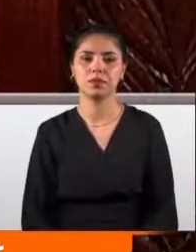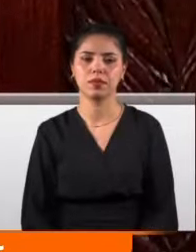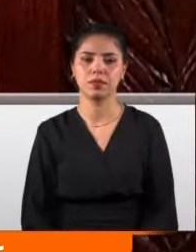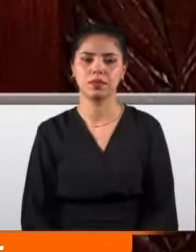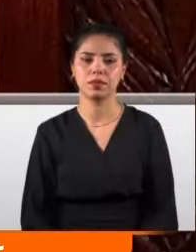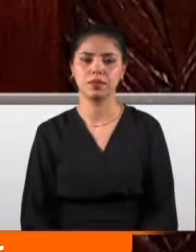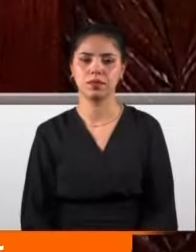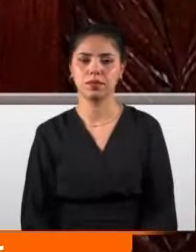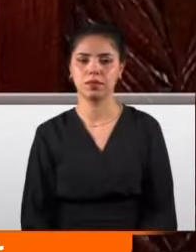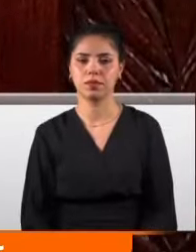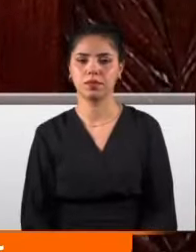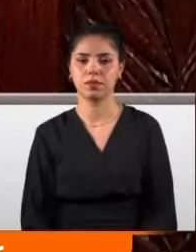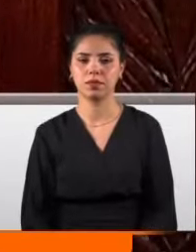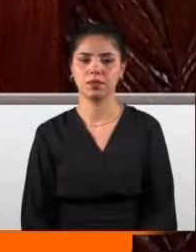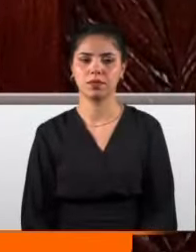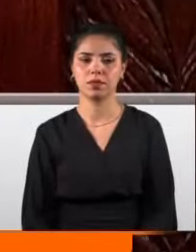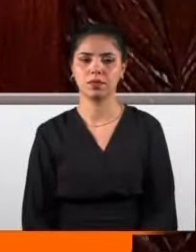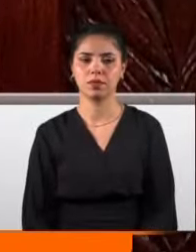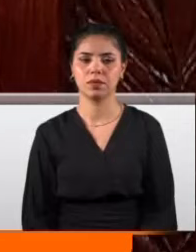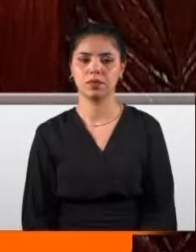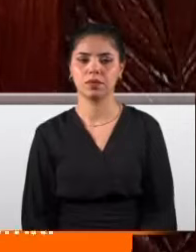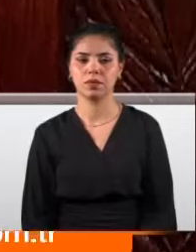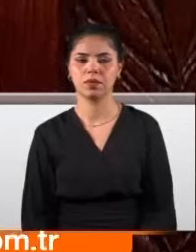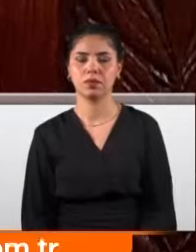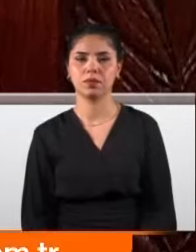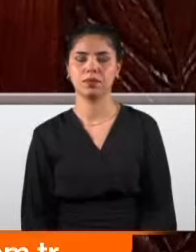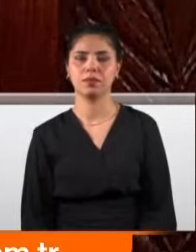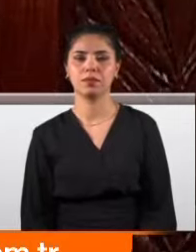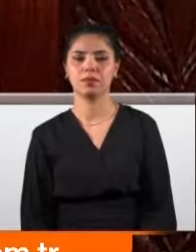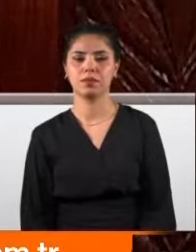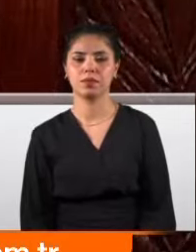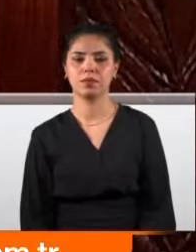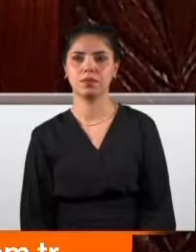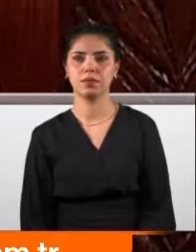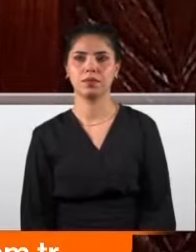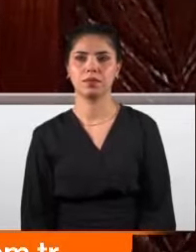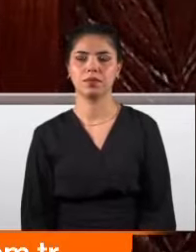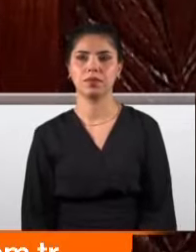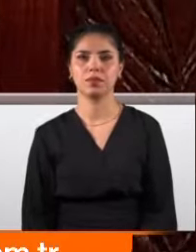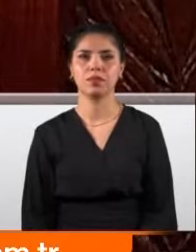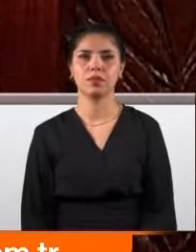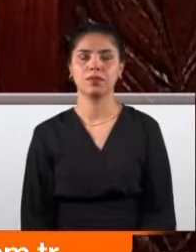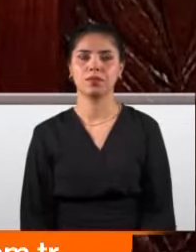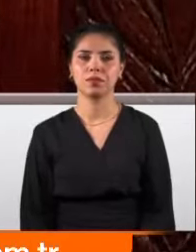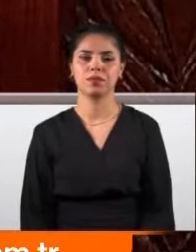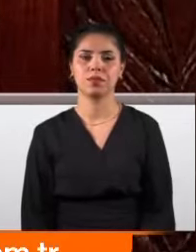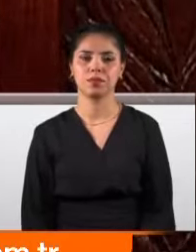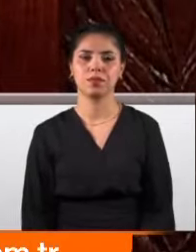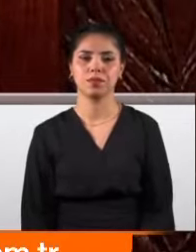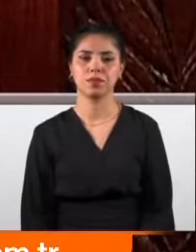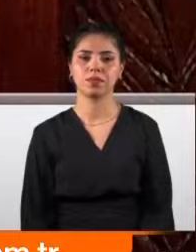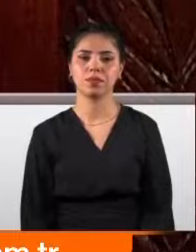30 binden fazla Filistinli öldürüldü. Bunların çoğu Hamas üyesi değil, masum, kadın ve çocuklardı.